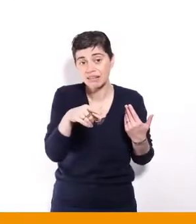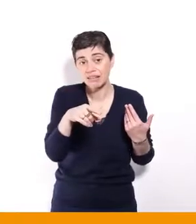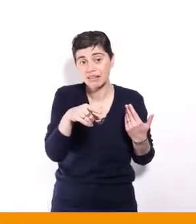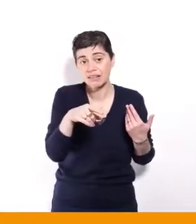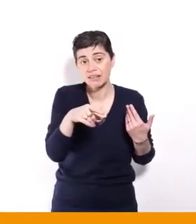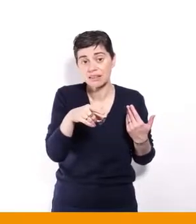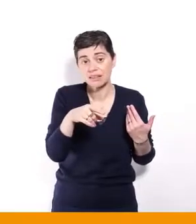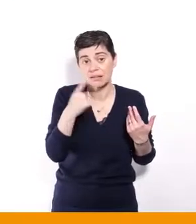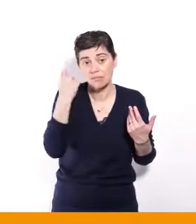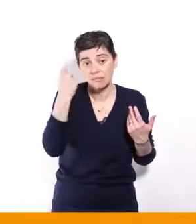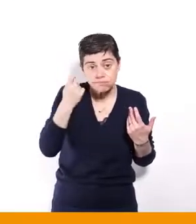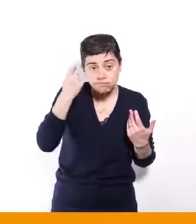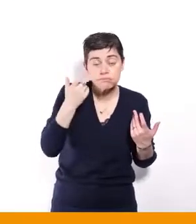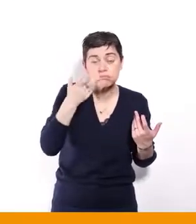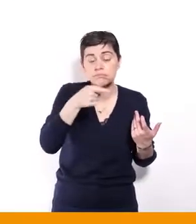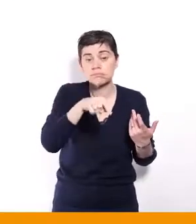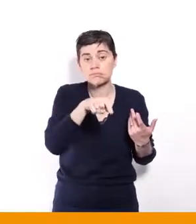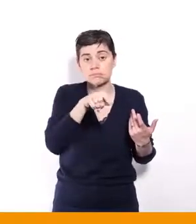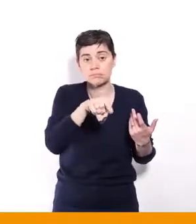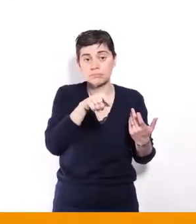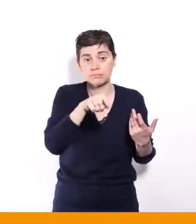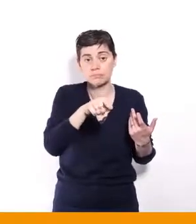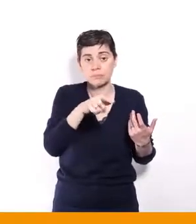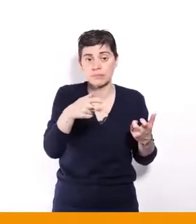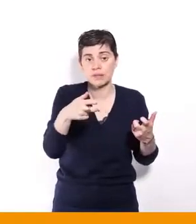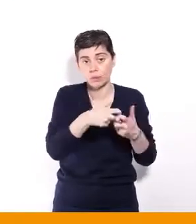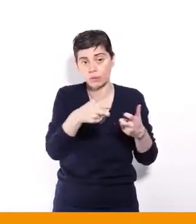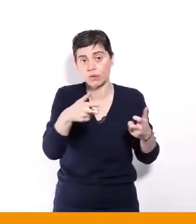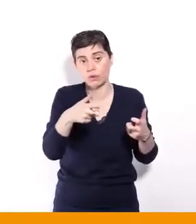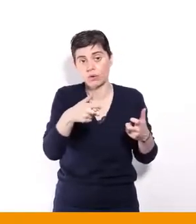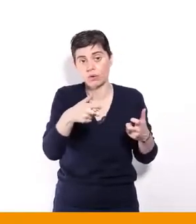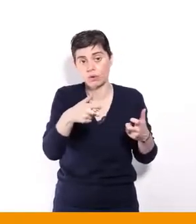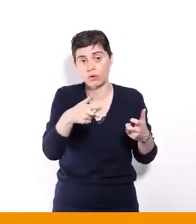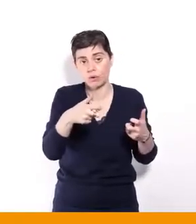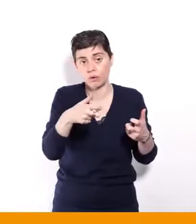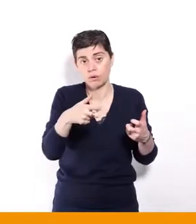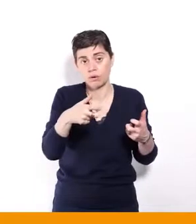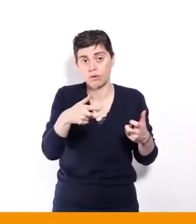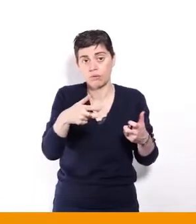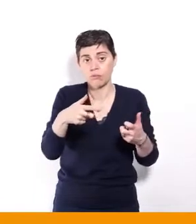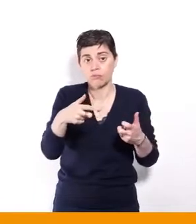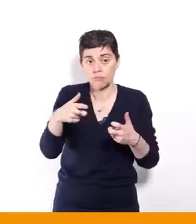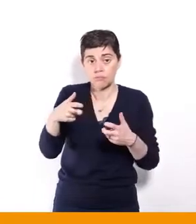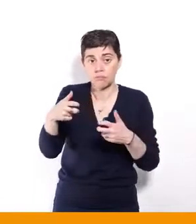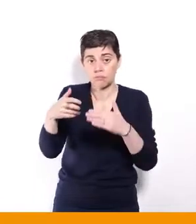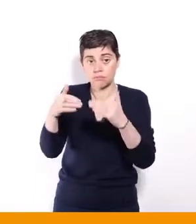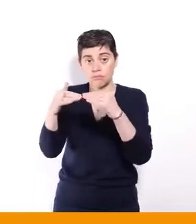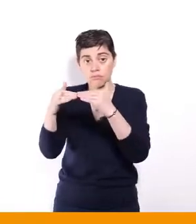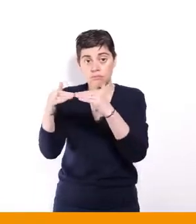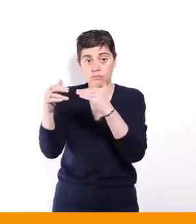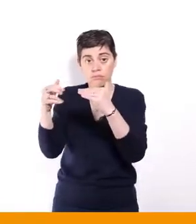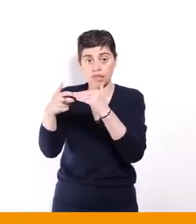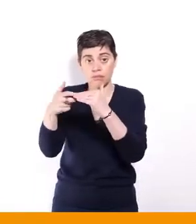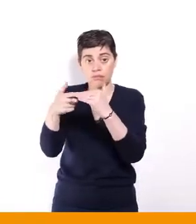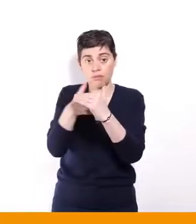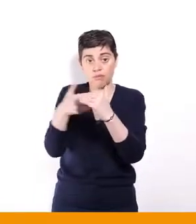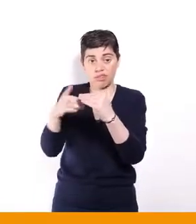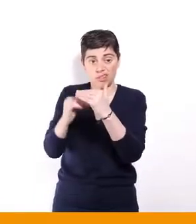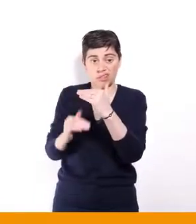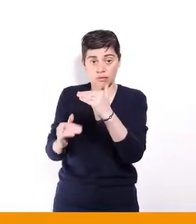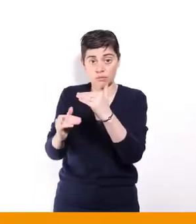a déjà parlé, qui est avec un montant qui est souvent largement en dessous du seuil de pauvreté, ou même une allocation adulte handicapée qui est